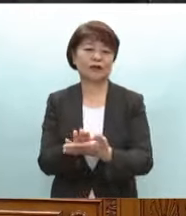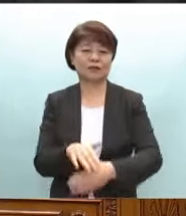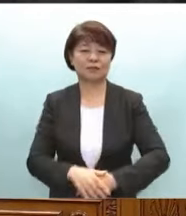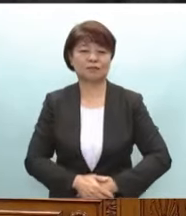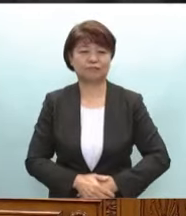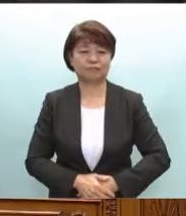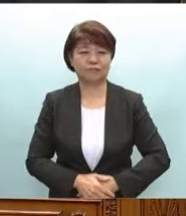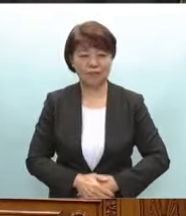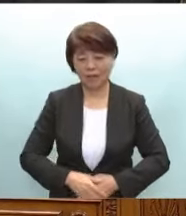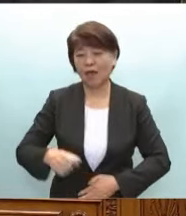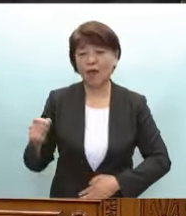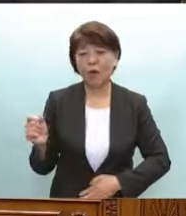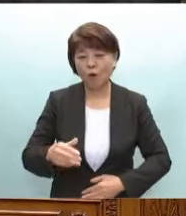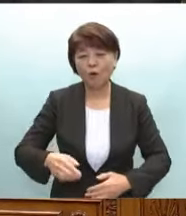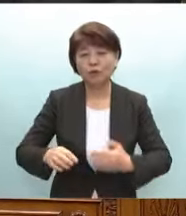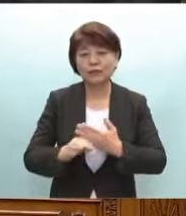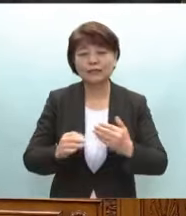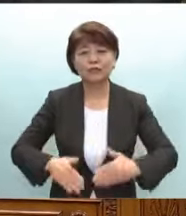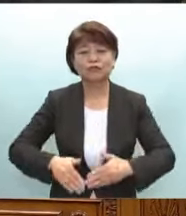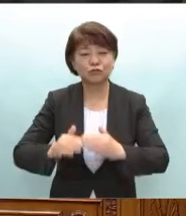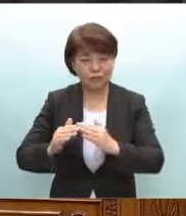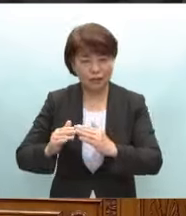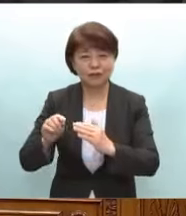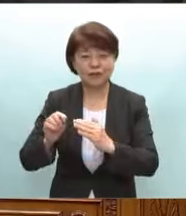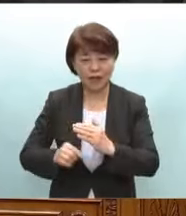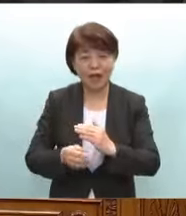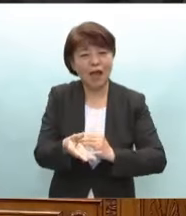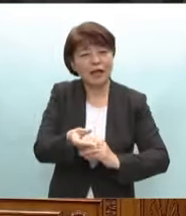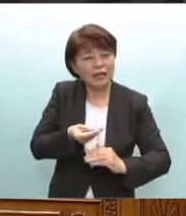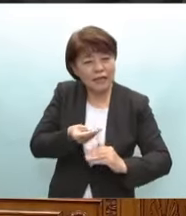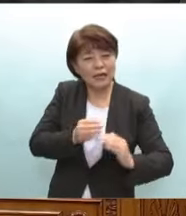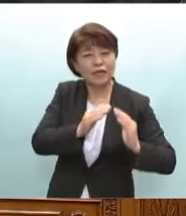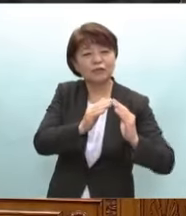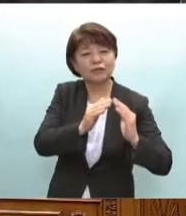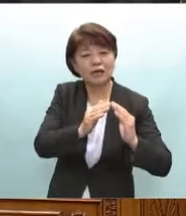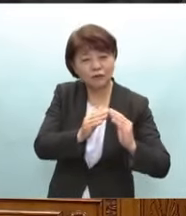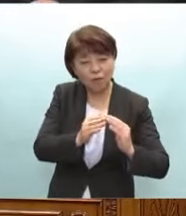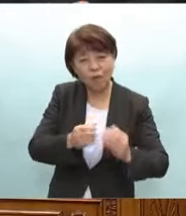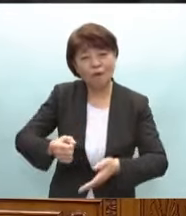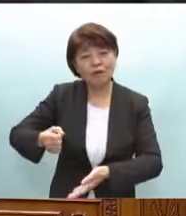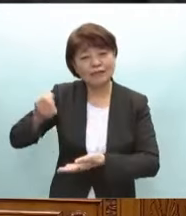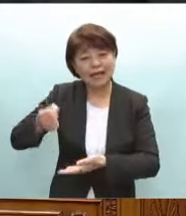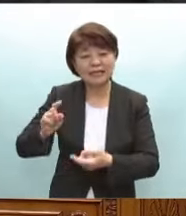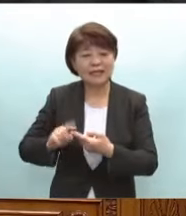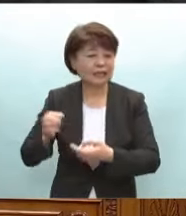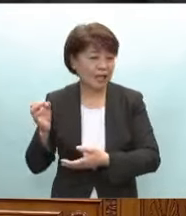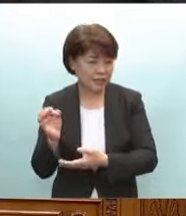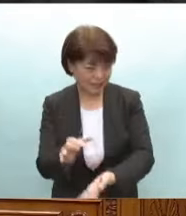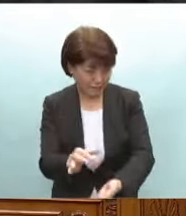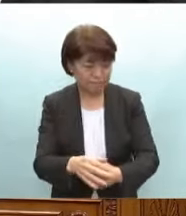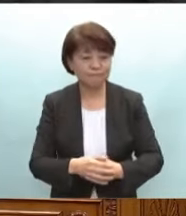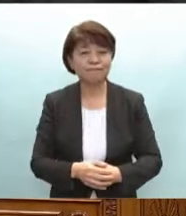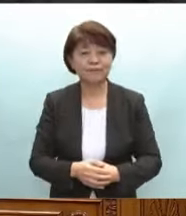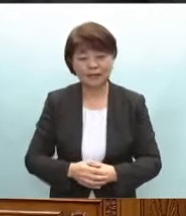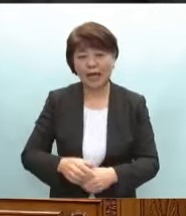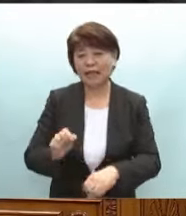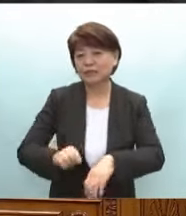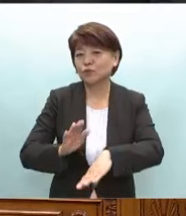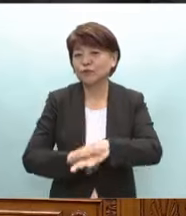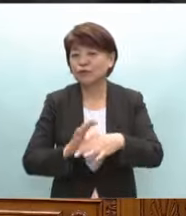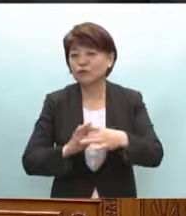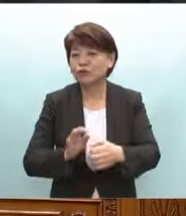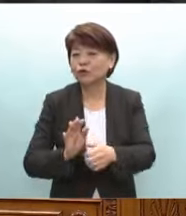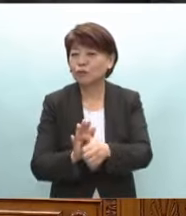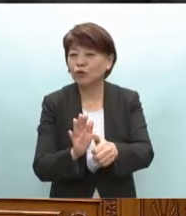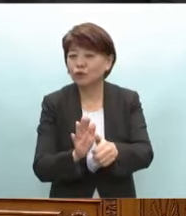こで応急仮設住宅や応急借り上げ住宅への財政的な支援そして事務手続きをサポート